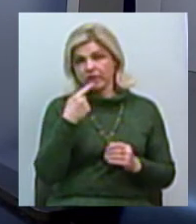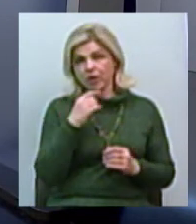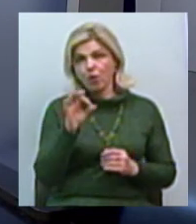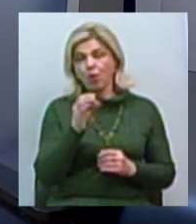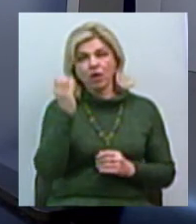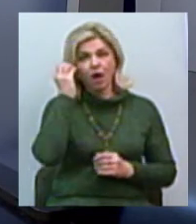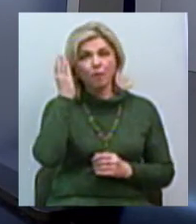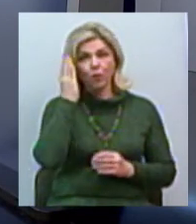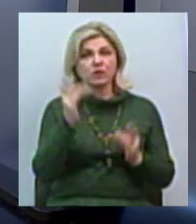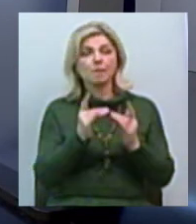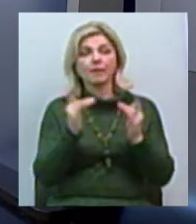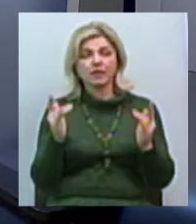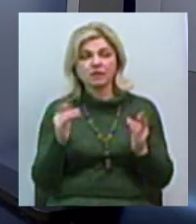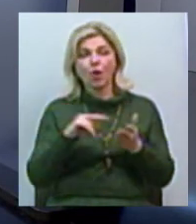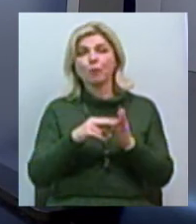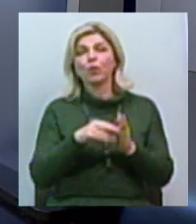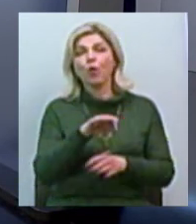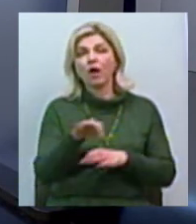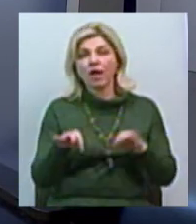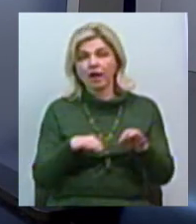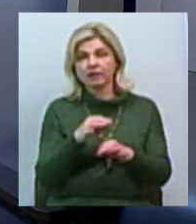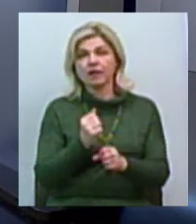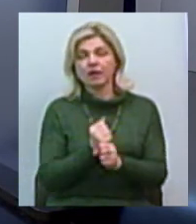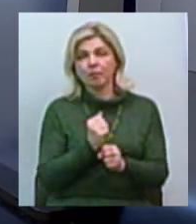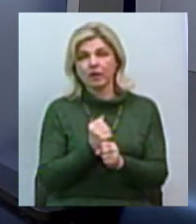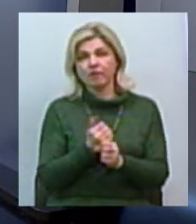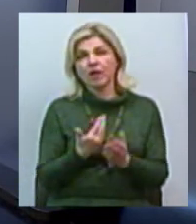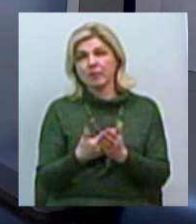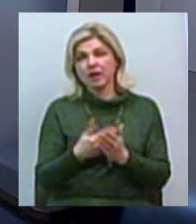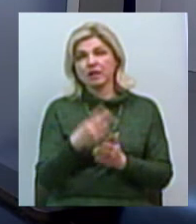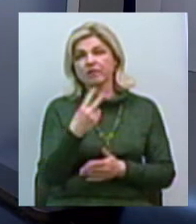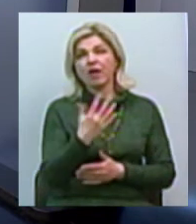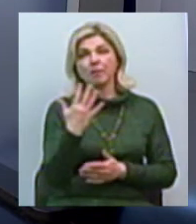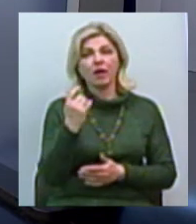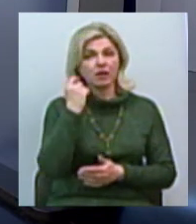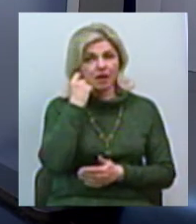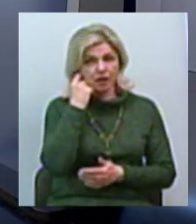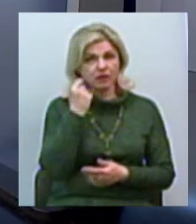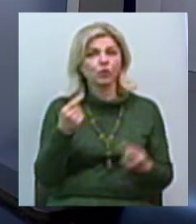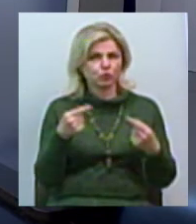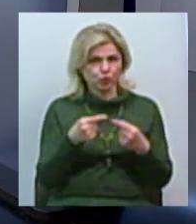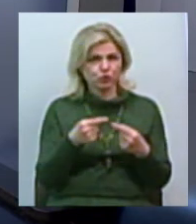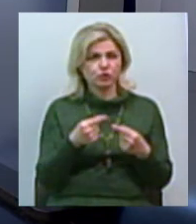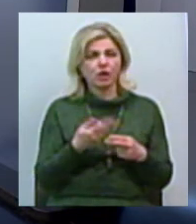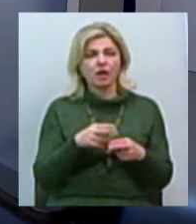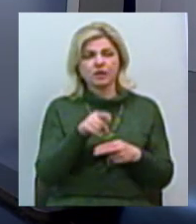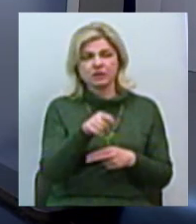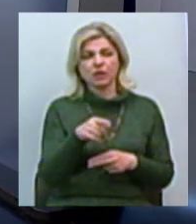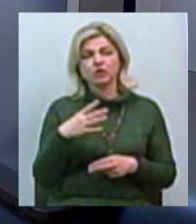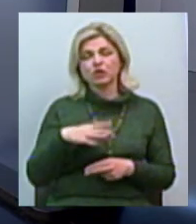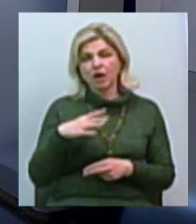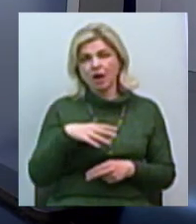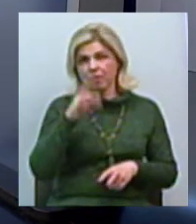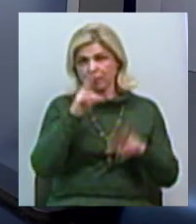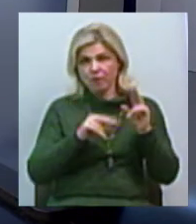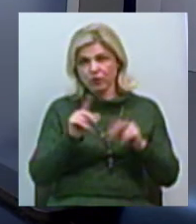японський міст, проєкт якого розробляється близько 25 років точно. Все, ми чекаємо і сподіваємось. на